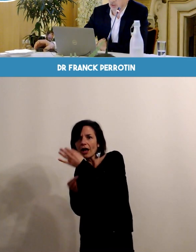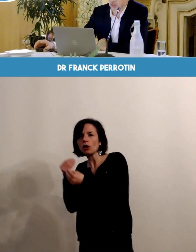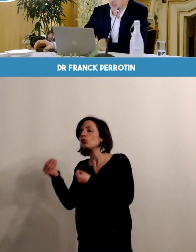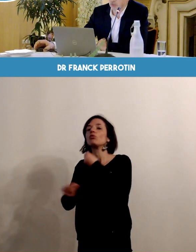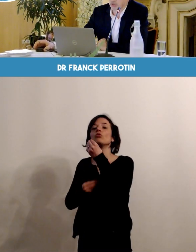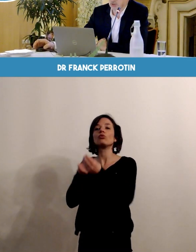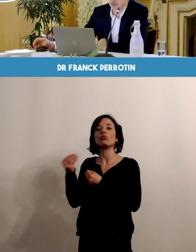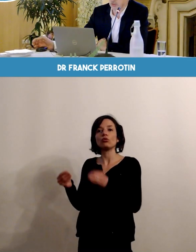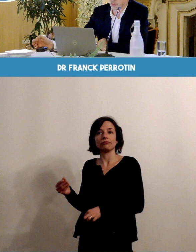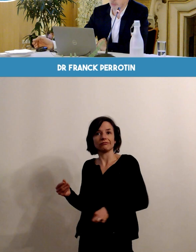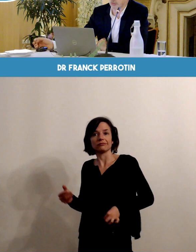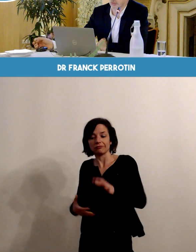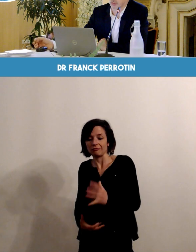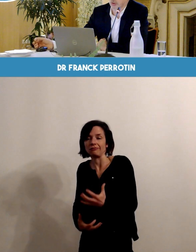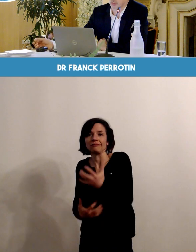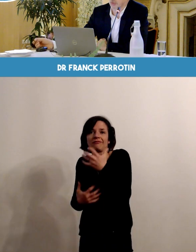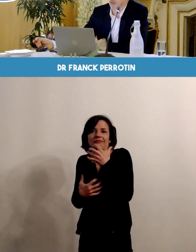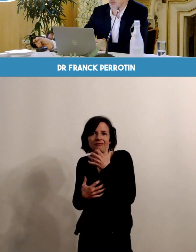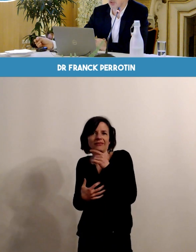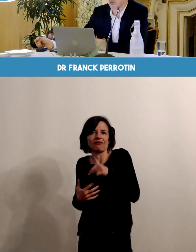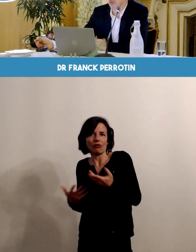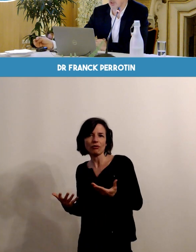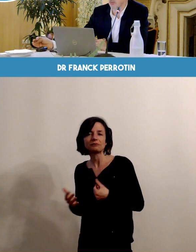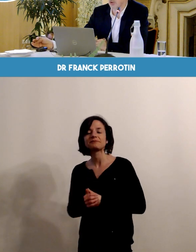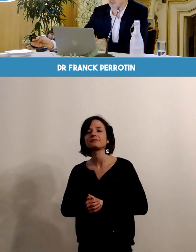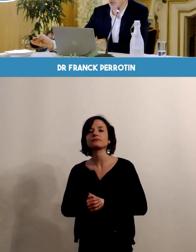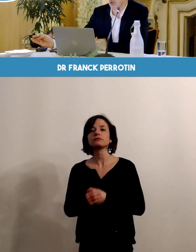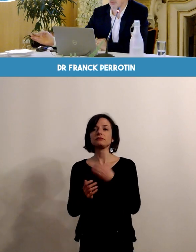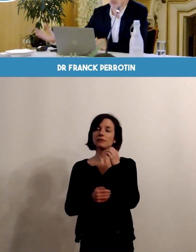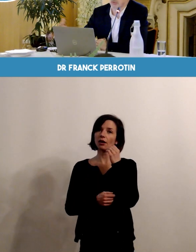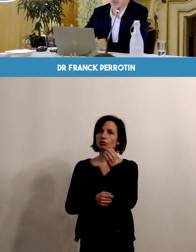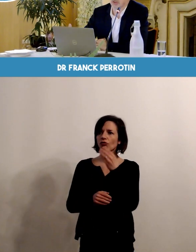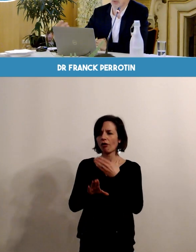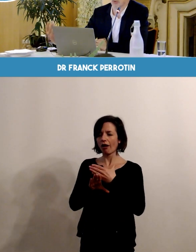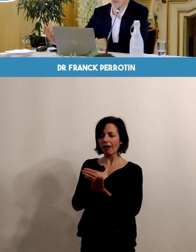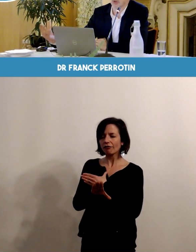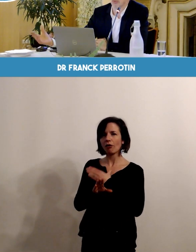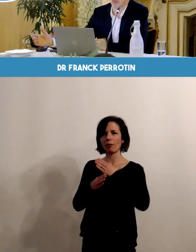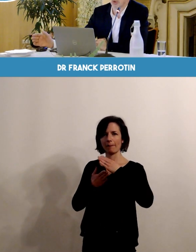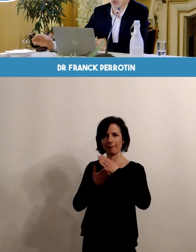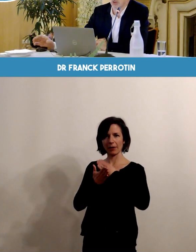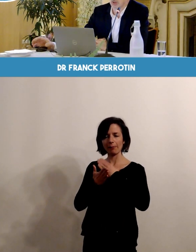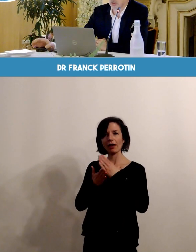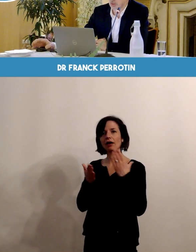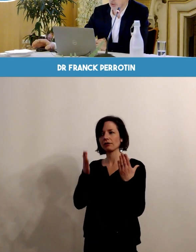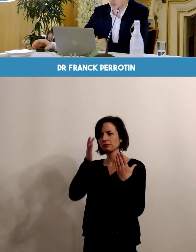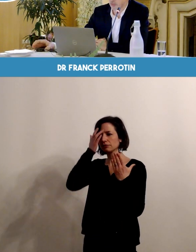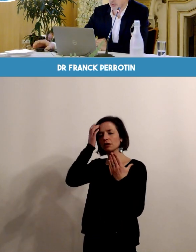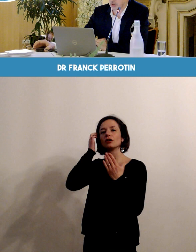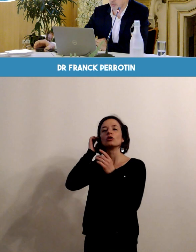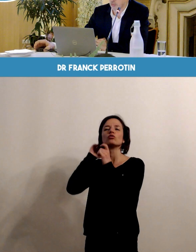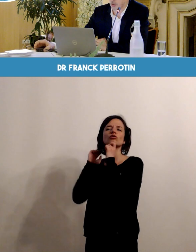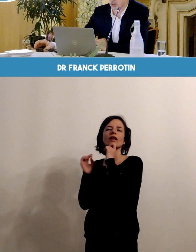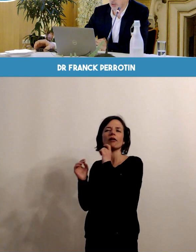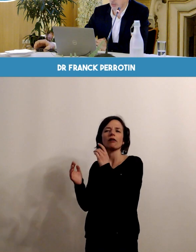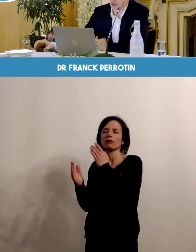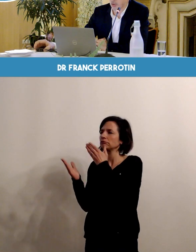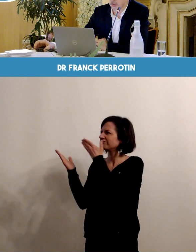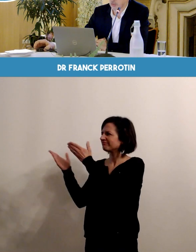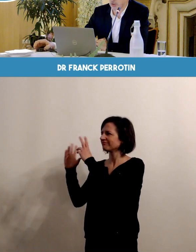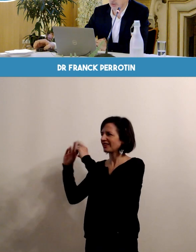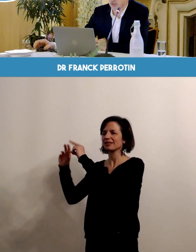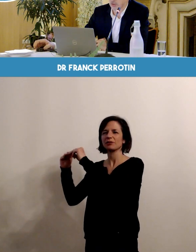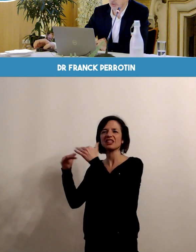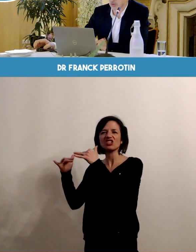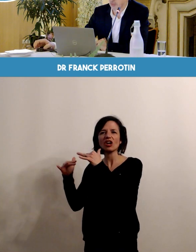également un certain nombre de choses particulières à prévoir. Les éléments du début, Christine Gibault vous en a beaucoup parlé, la